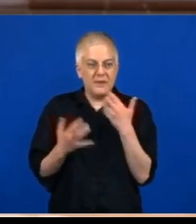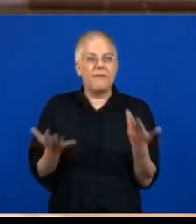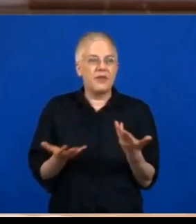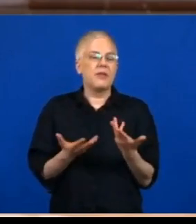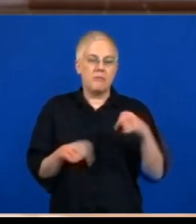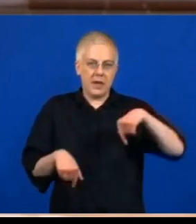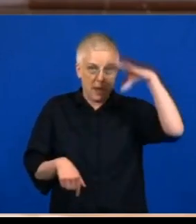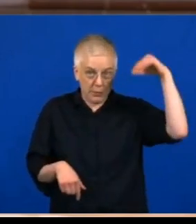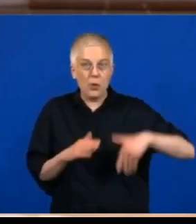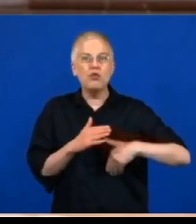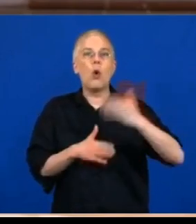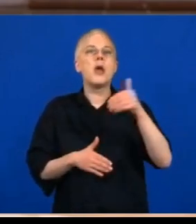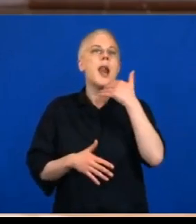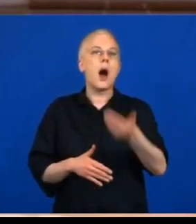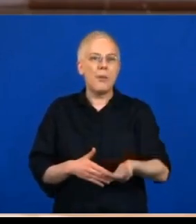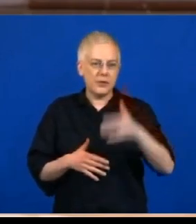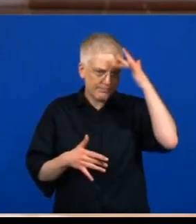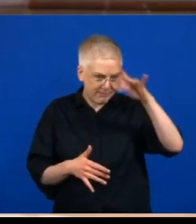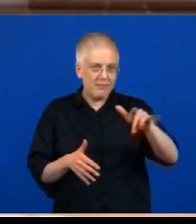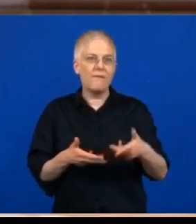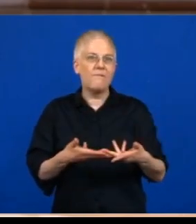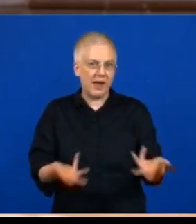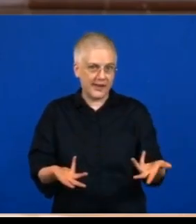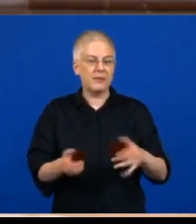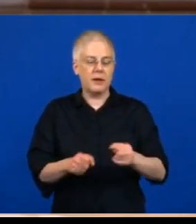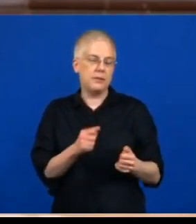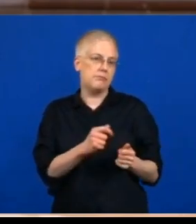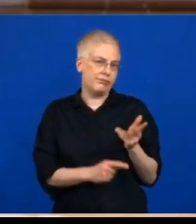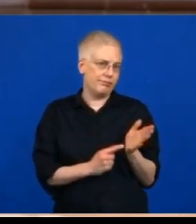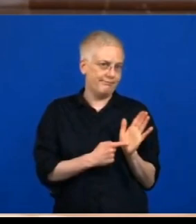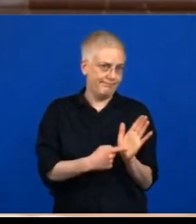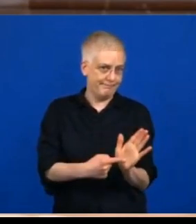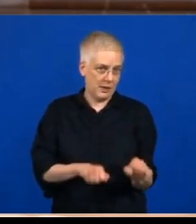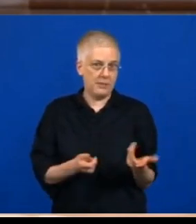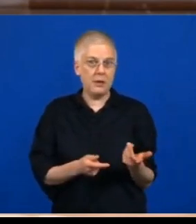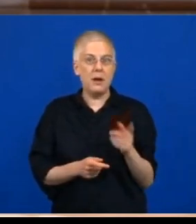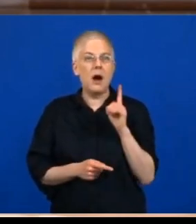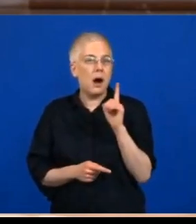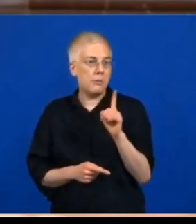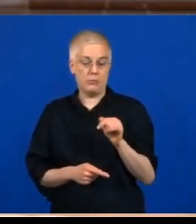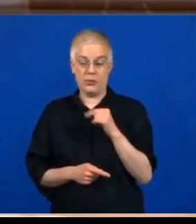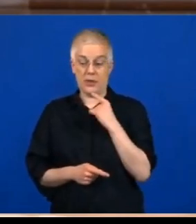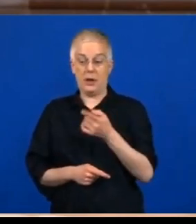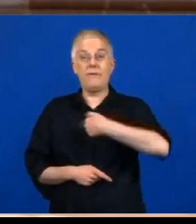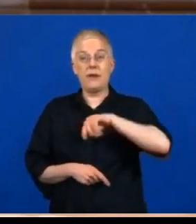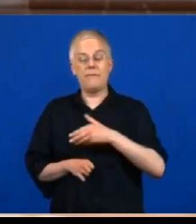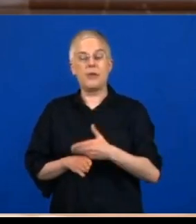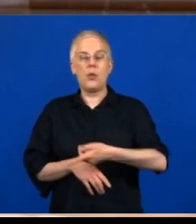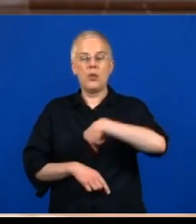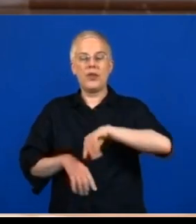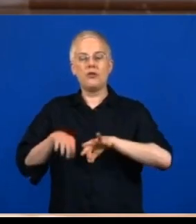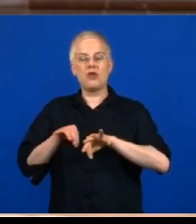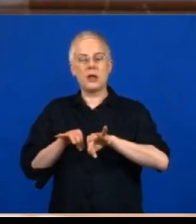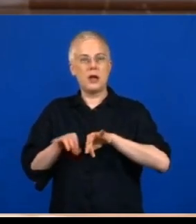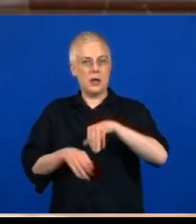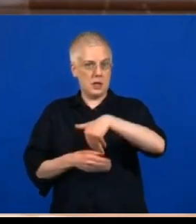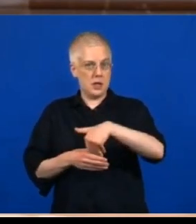Ich will noch mal darauf hinweisen, dass unsere Strategie bestehen bleibt, dass wir sehr vorsichtig sind. Das